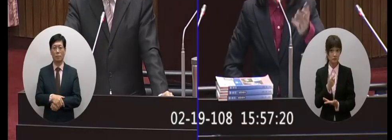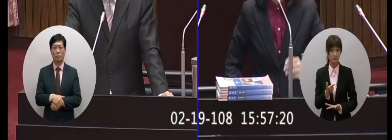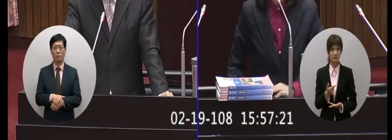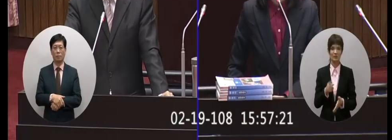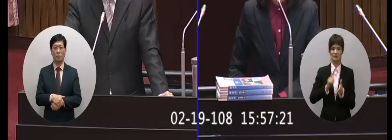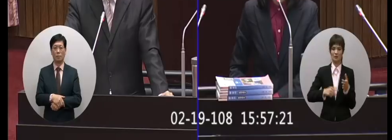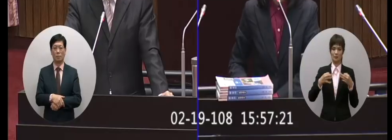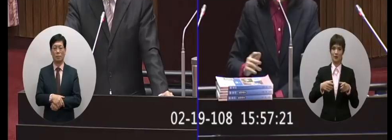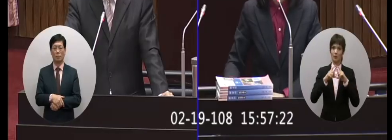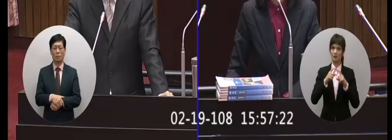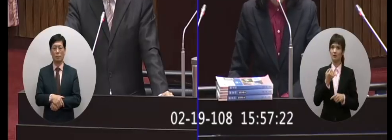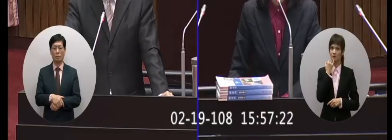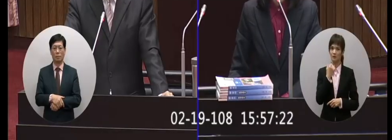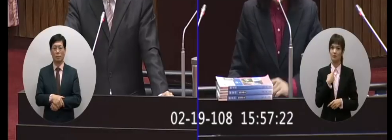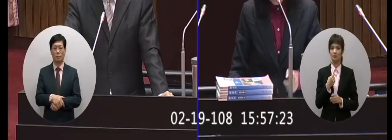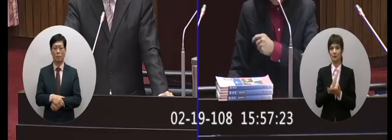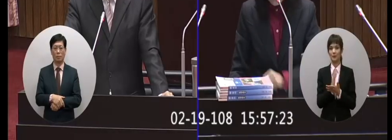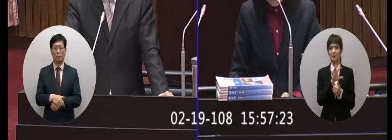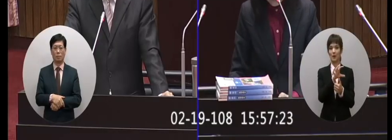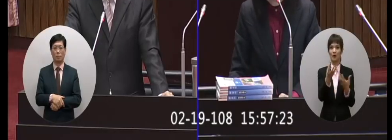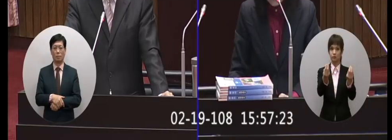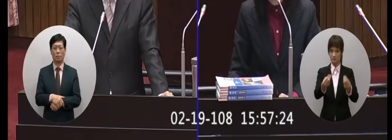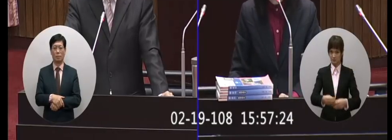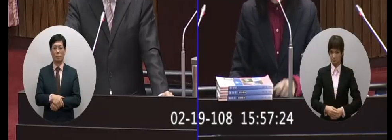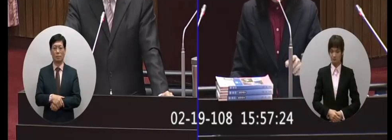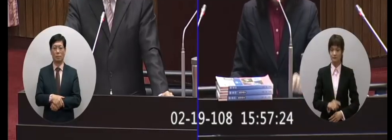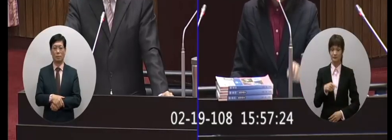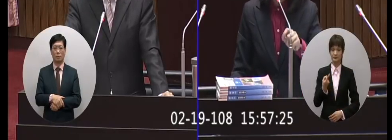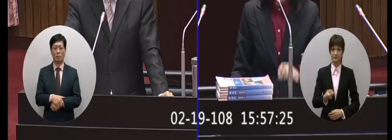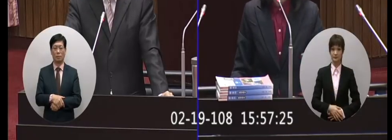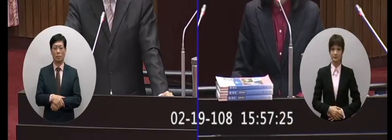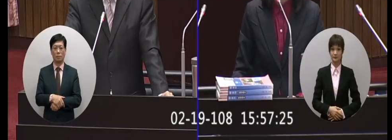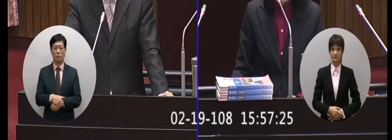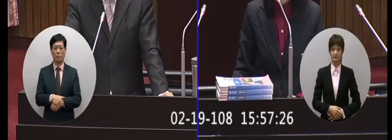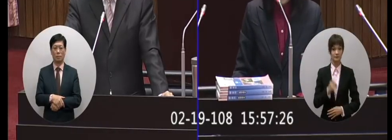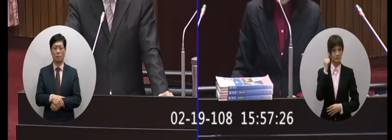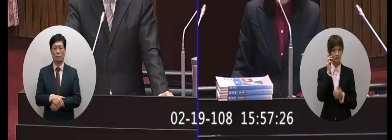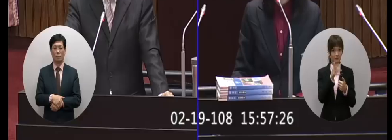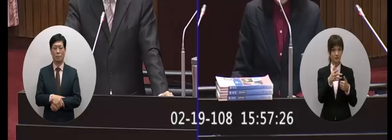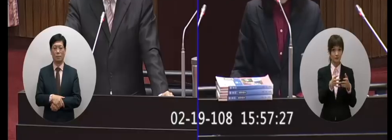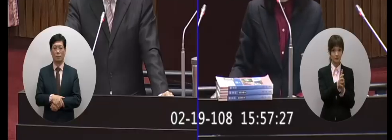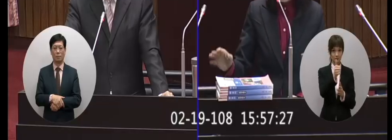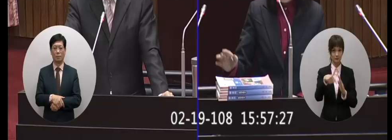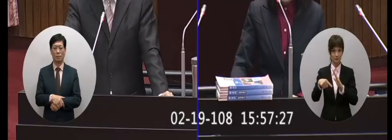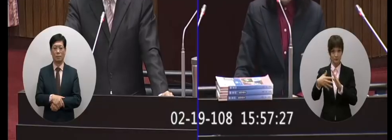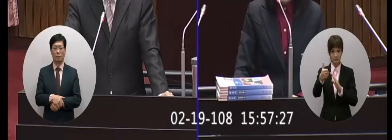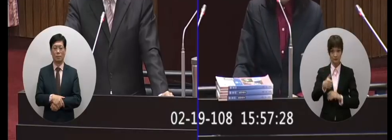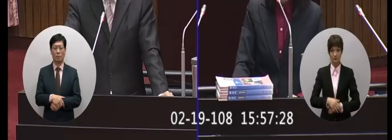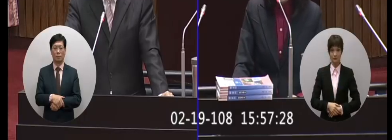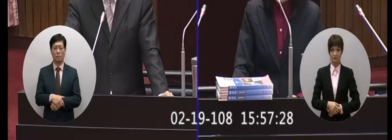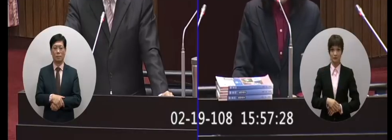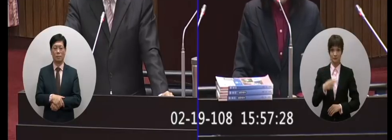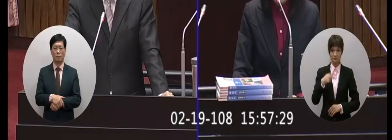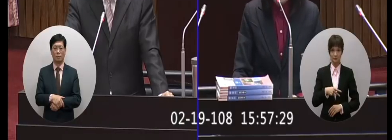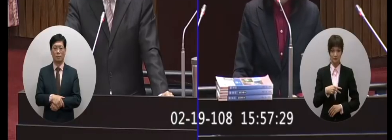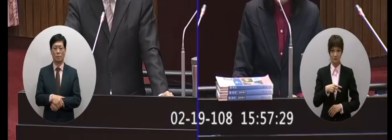這麼簡單回答一下就好啦我又沒有說什麼再來再往下請問一下部長還有院長我們還有所謂加